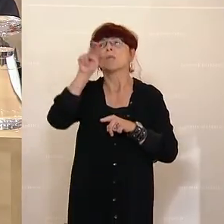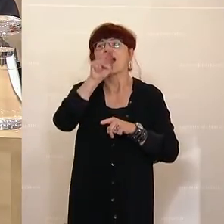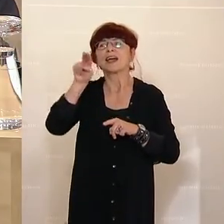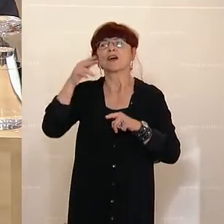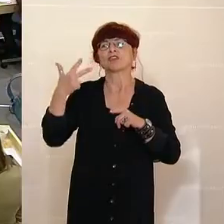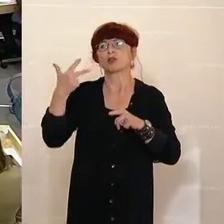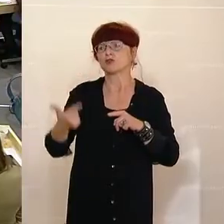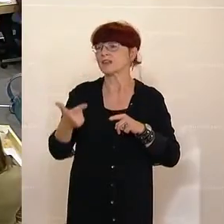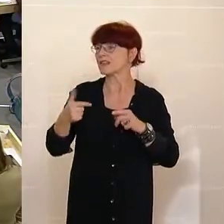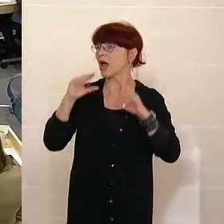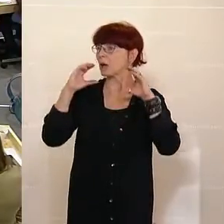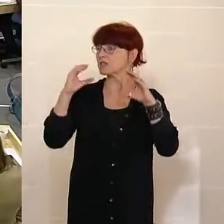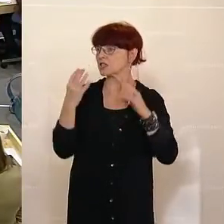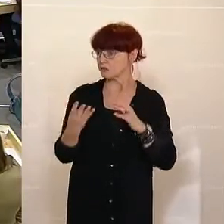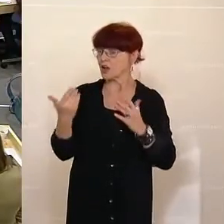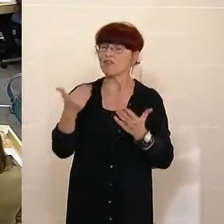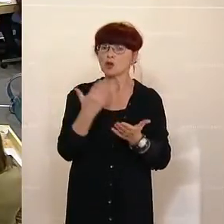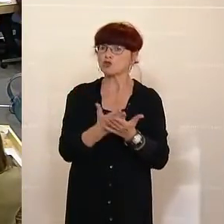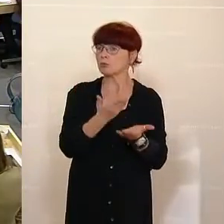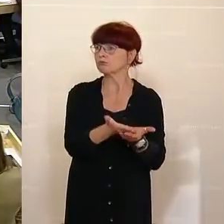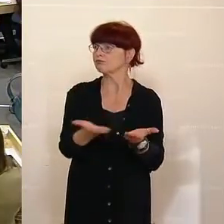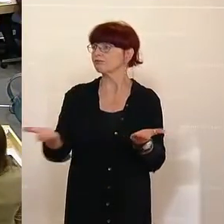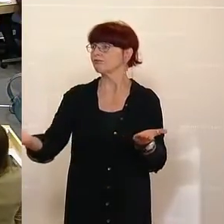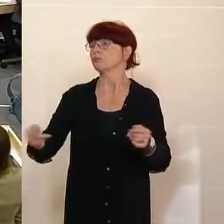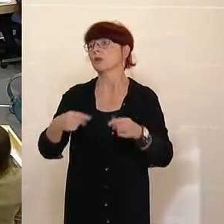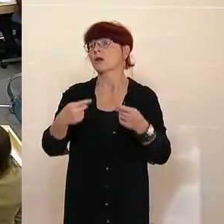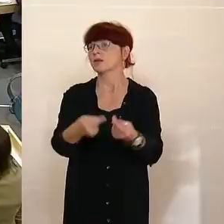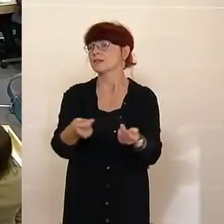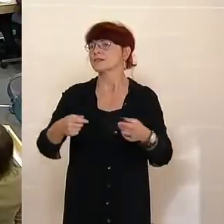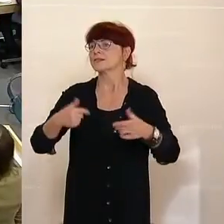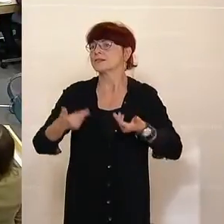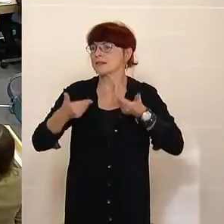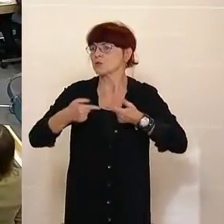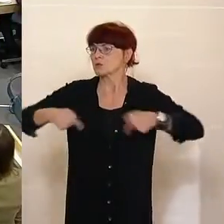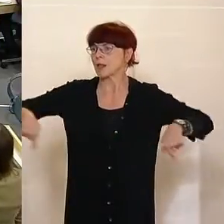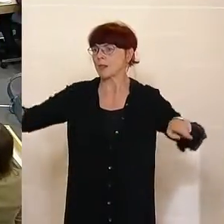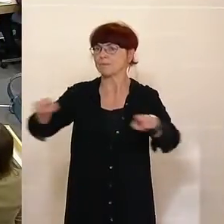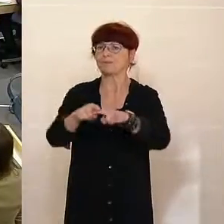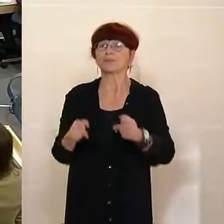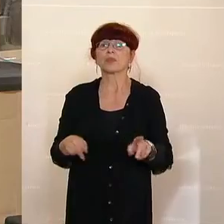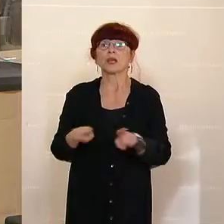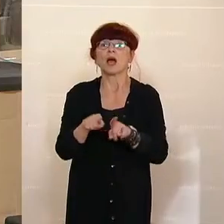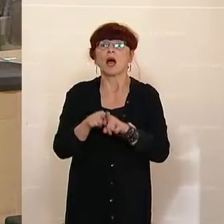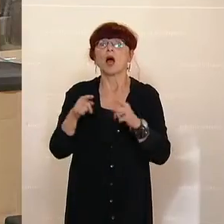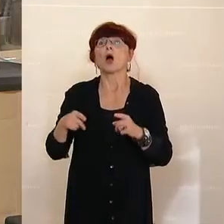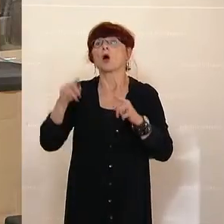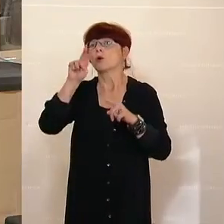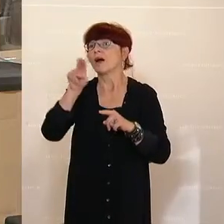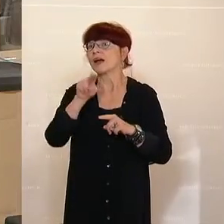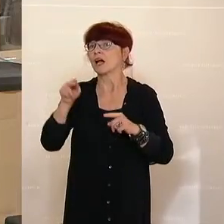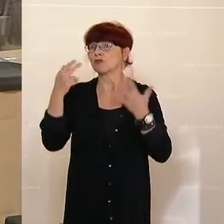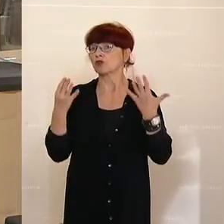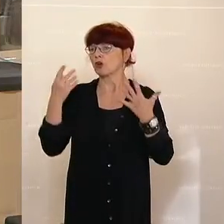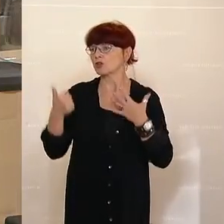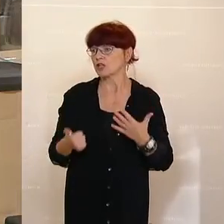Es gibt zwar heute nicht die Generaldebatte, die folgt immer am nächsten Tag, aber wir